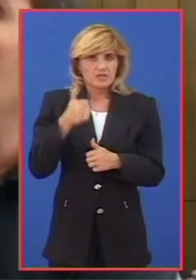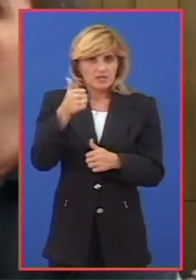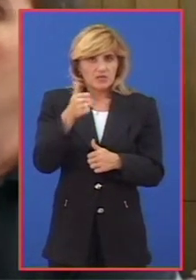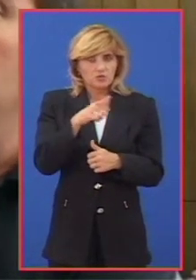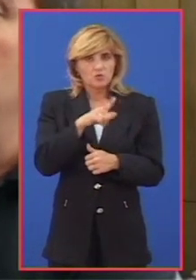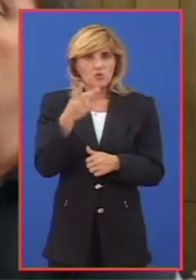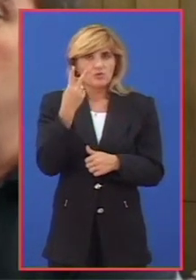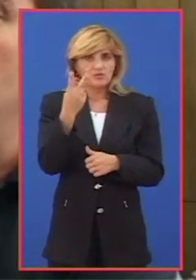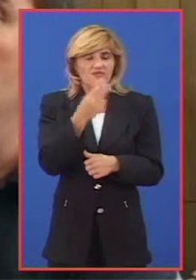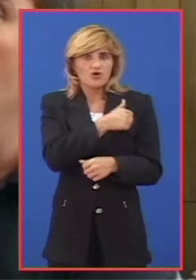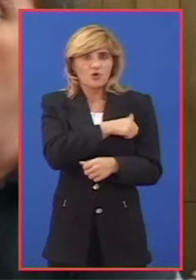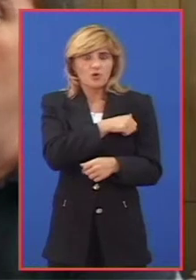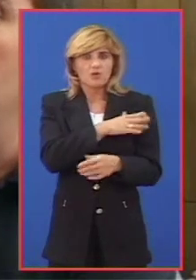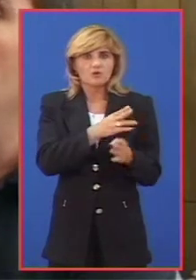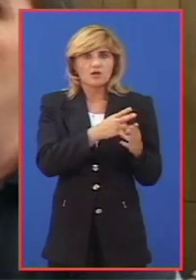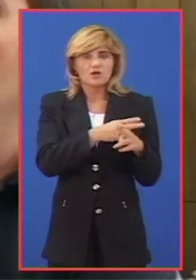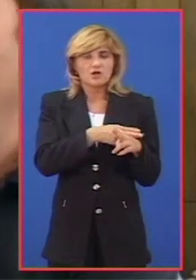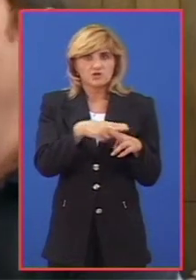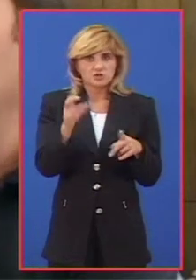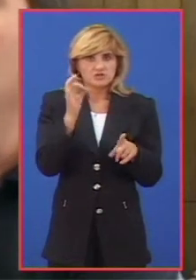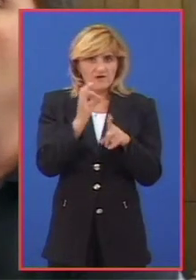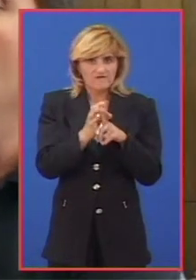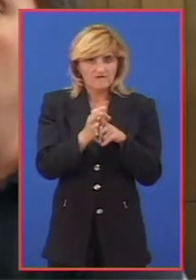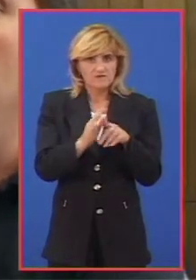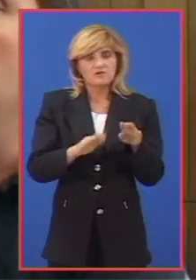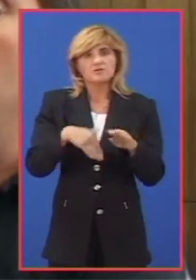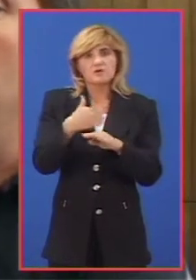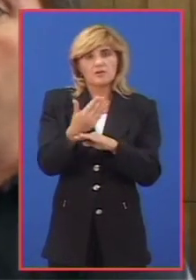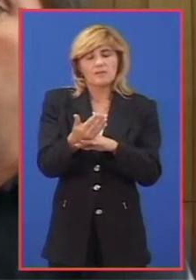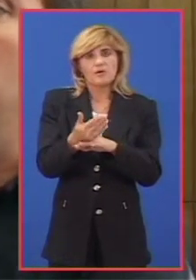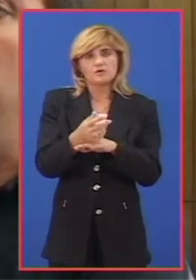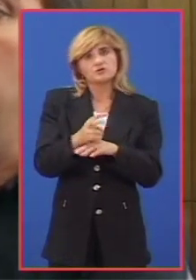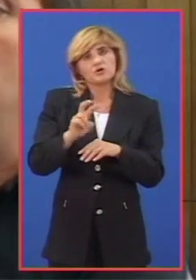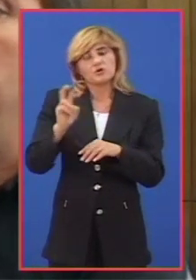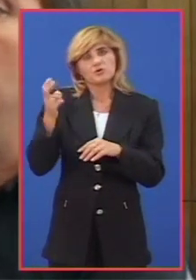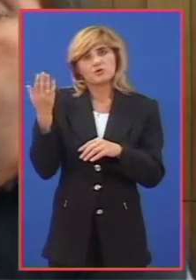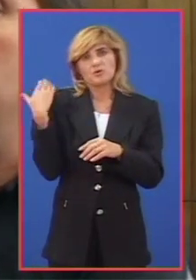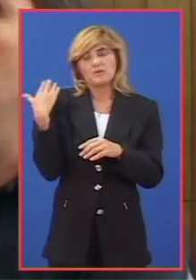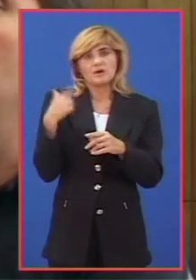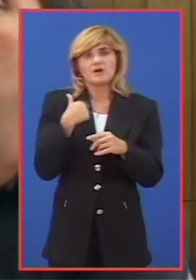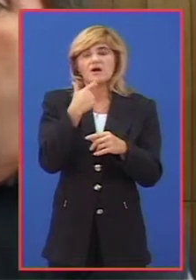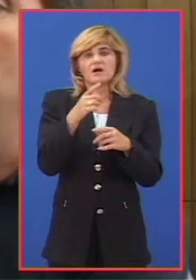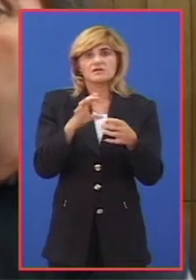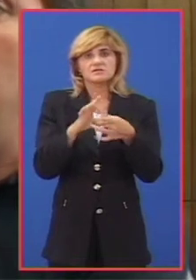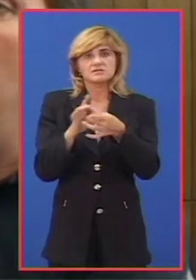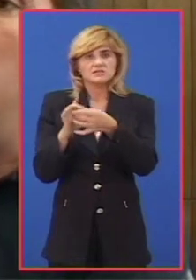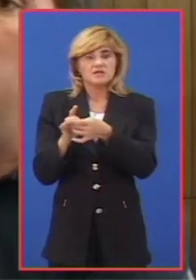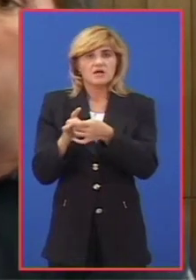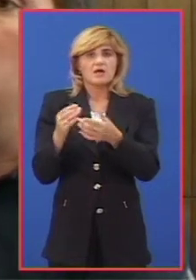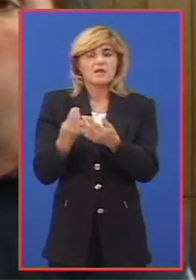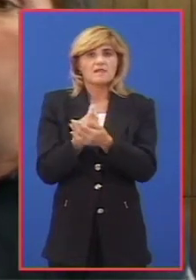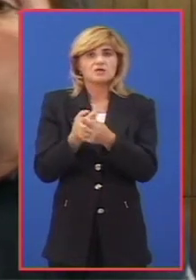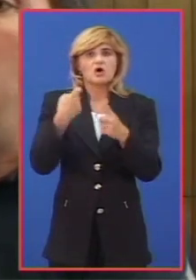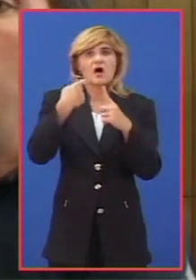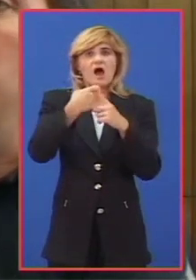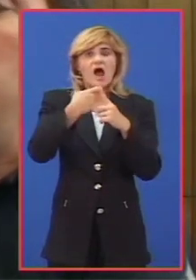godine može da se ide sa čistim monoamoniju fosfatom, onda bi trebalo upotrebiti neko od ovih prethodno rečenih kombinacija, da se ipak nešto i kaliju na